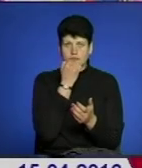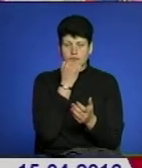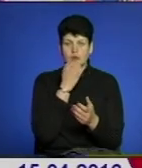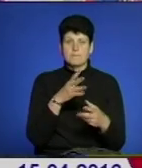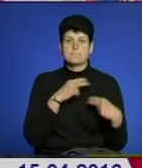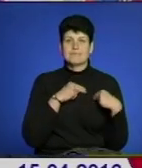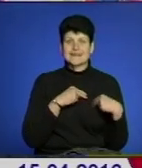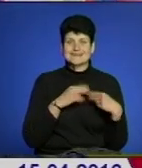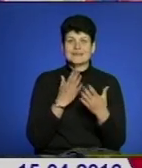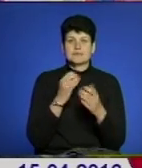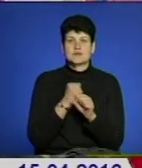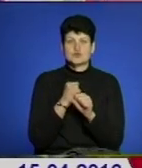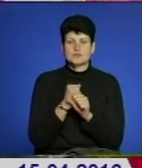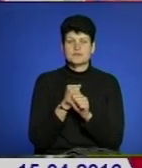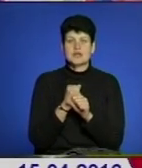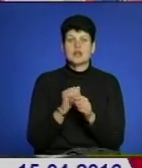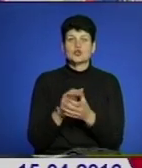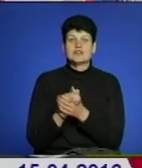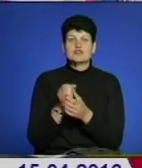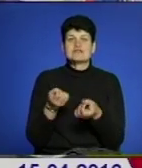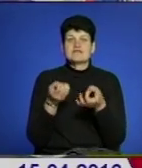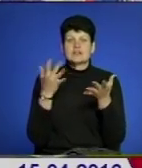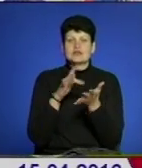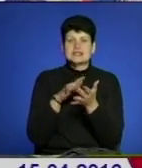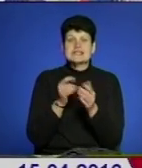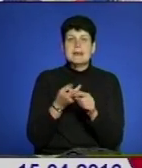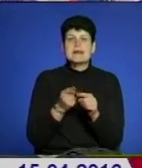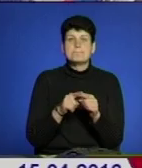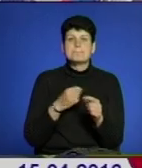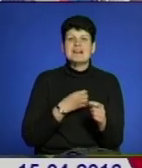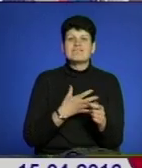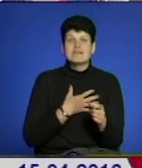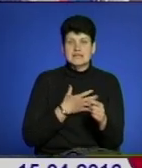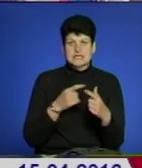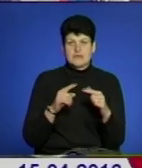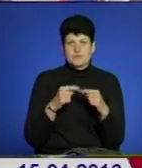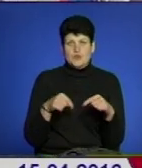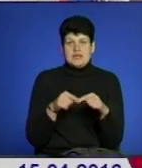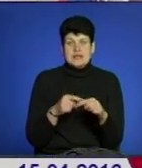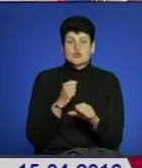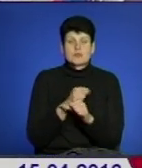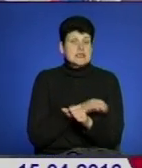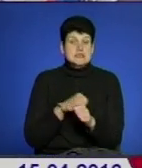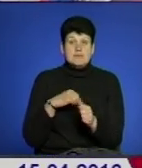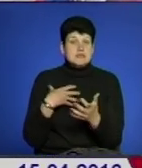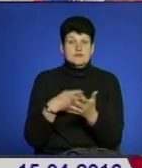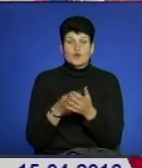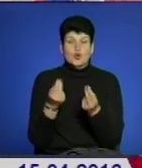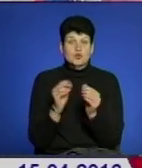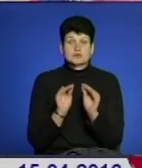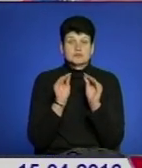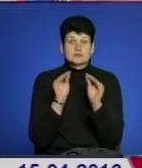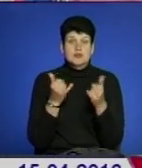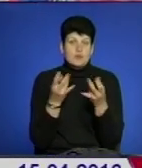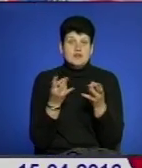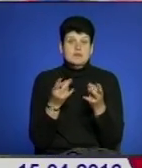партнеру, з яким ми працюємо. Це Теорис освітлий центр. Це приватна структура, яка власним коштом зробила цю встановку для потреб